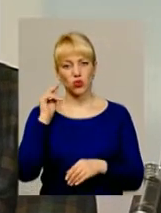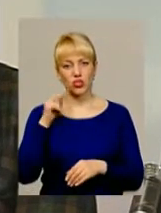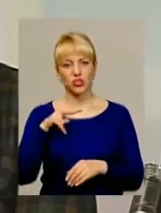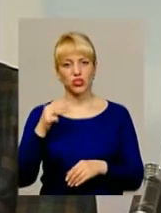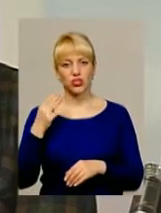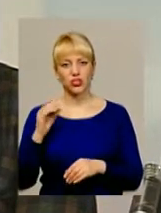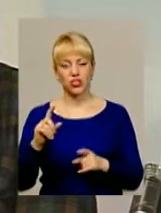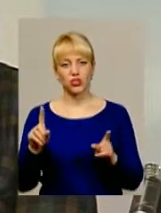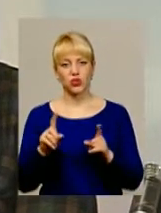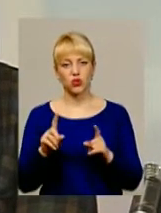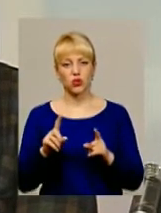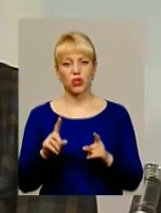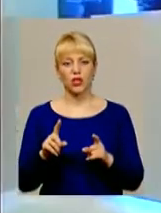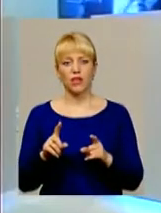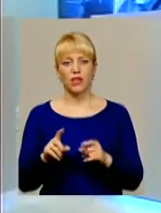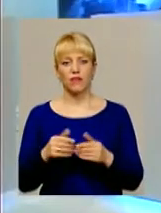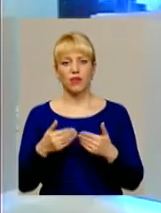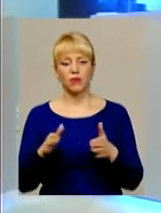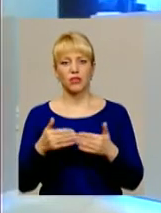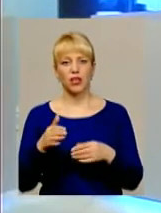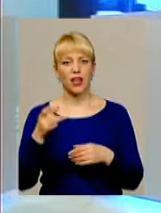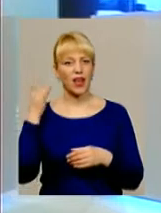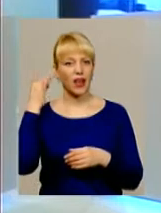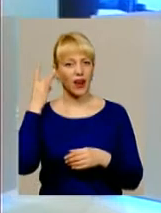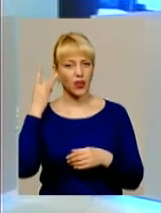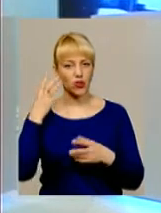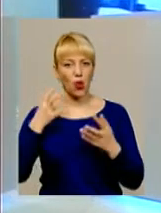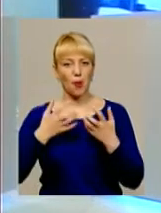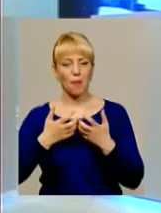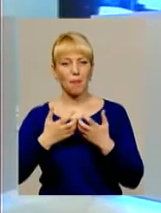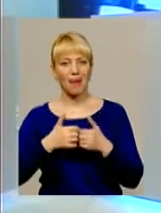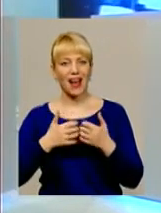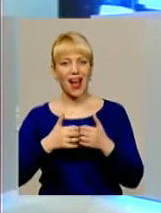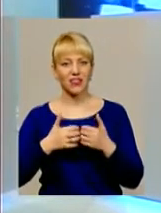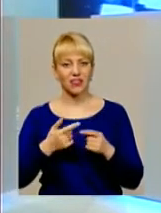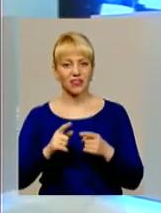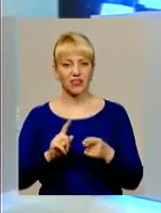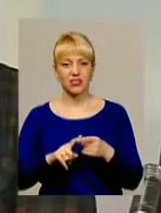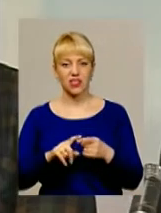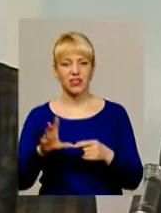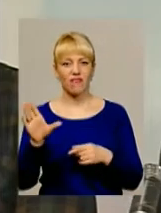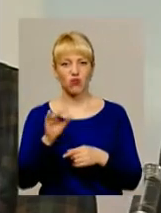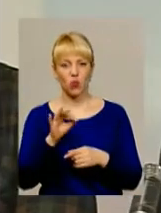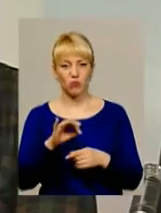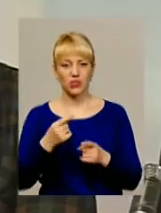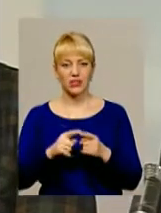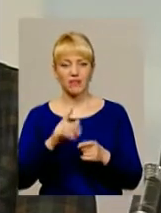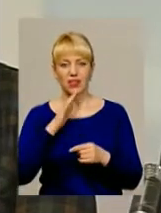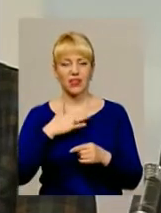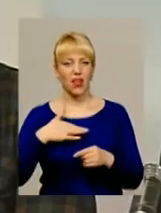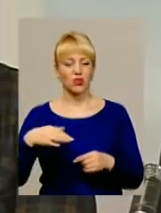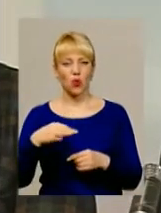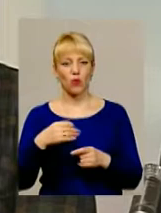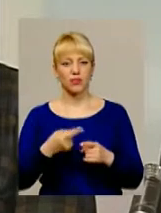випускає радіомеханіків на всю область. І то це ще в нас в області, ну, це